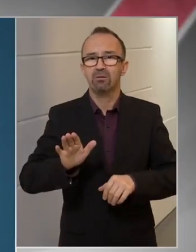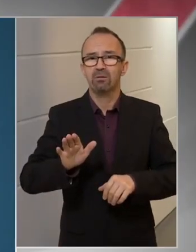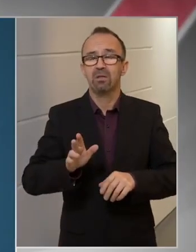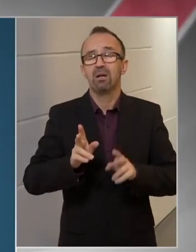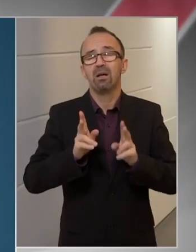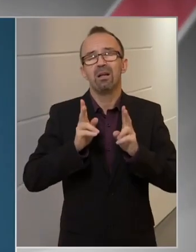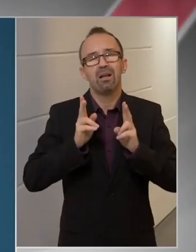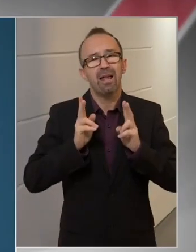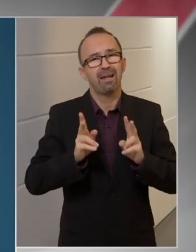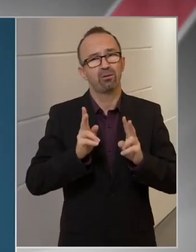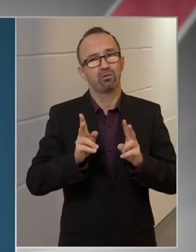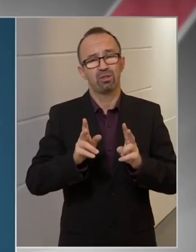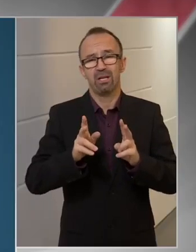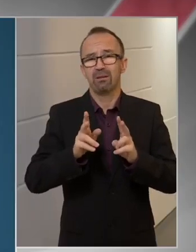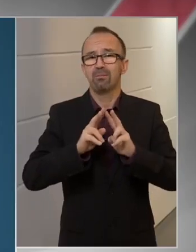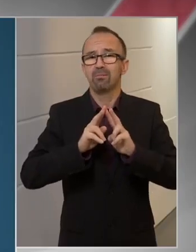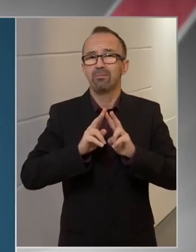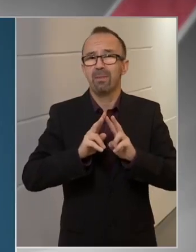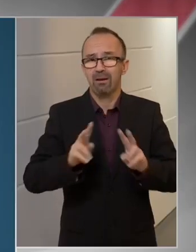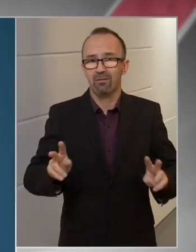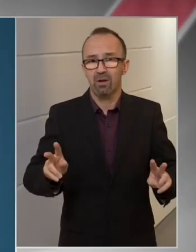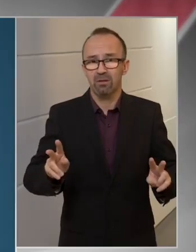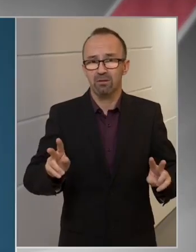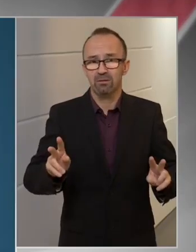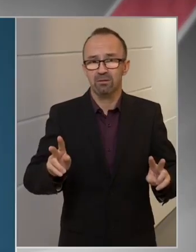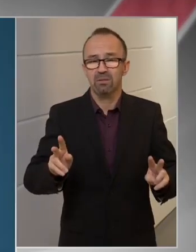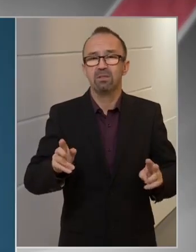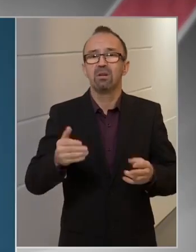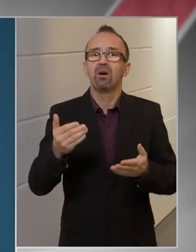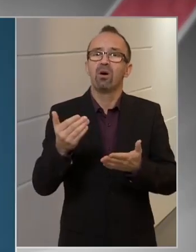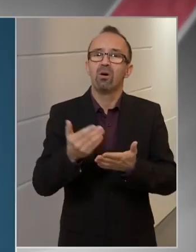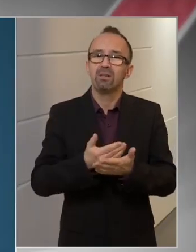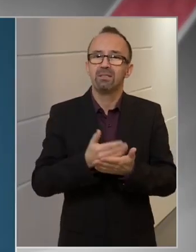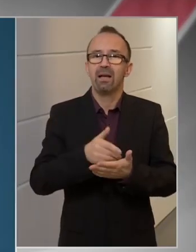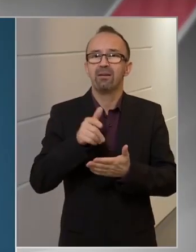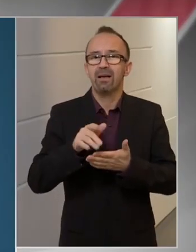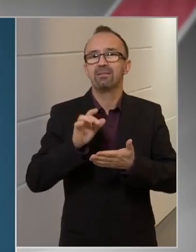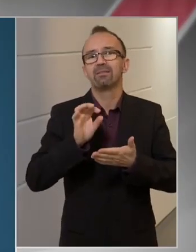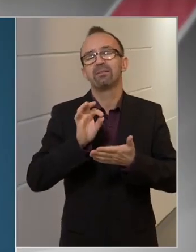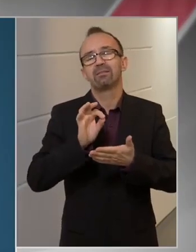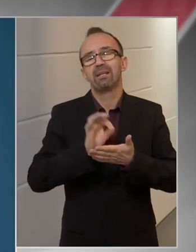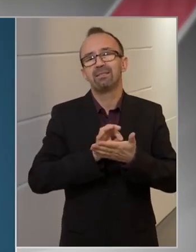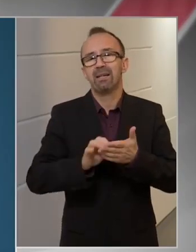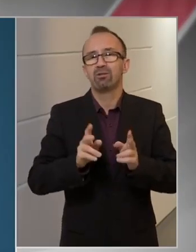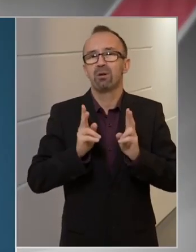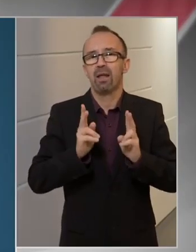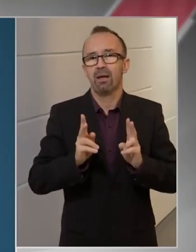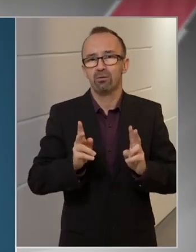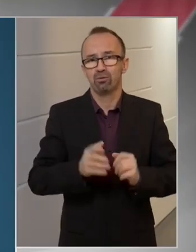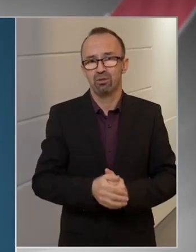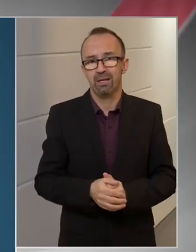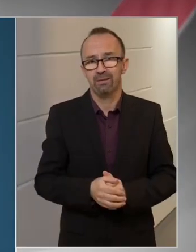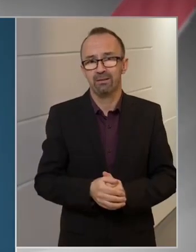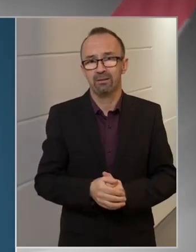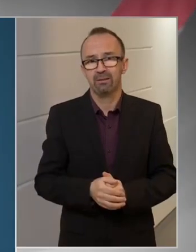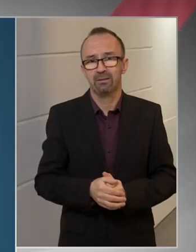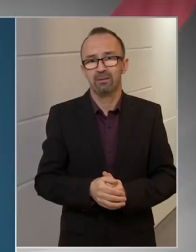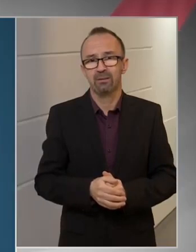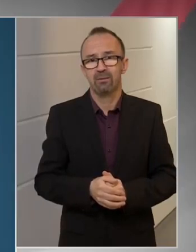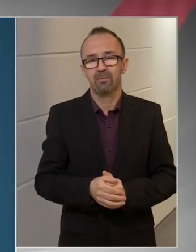lehetőség biztosított arra, hogy éljen ezzel a tesztelési lehetőséggel. Tehát